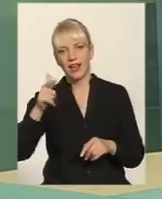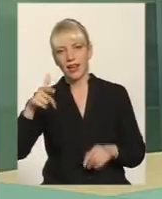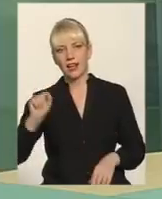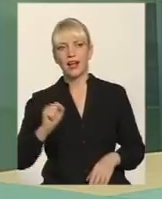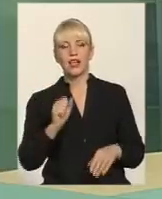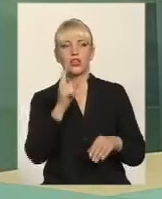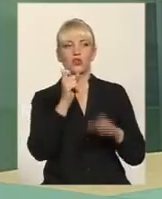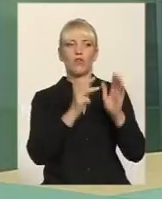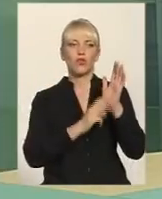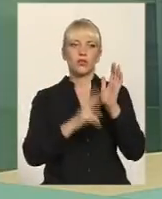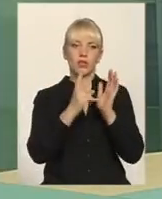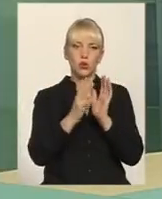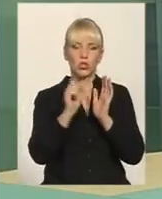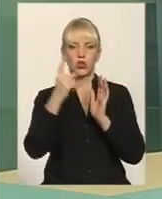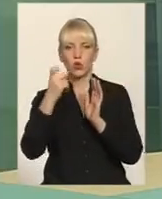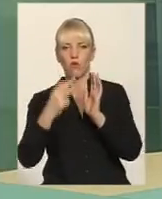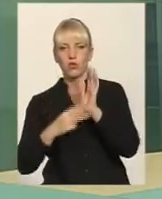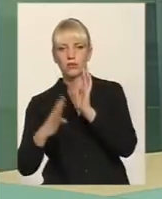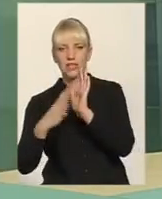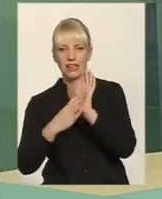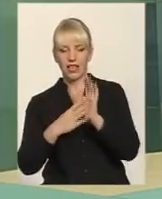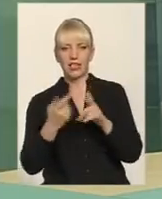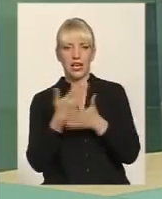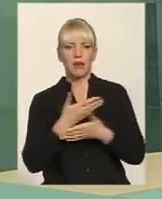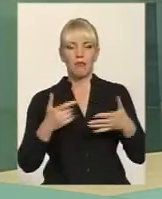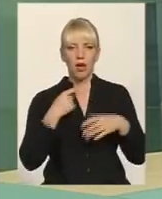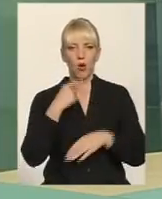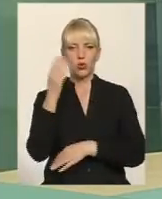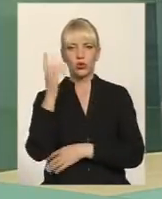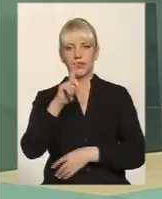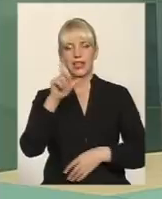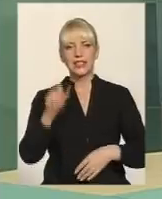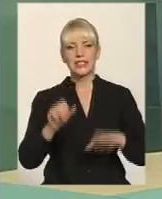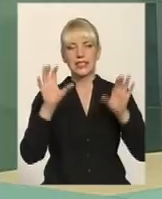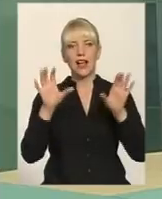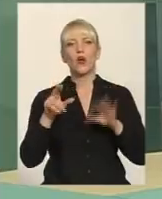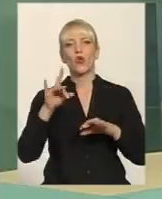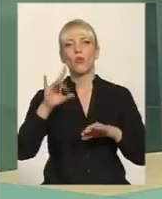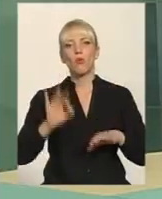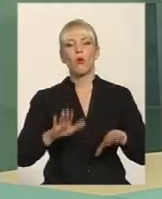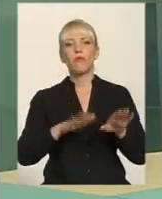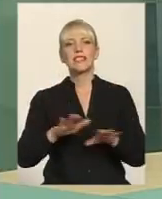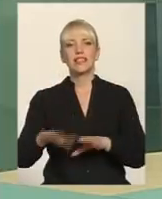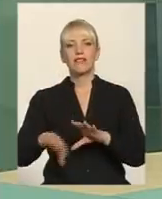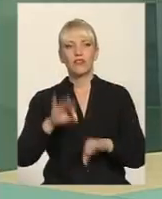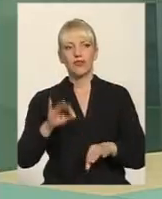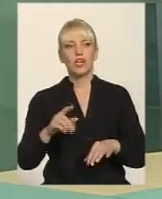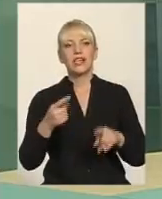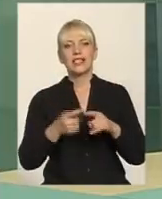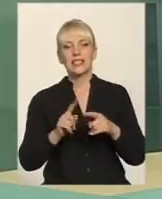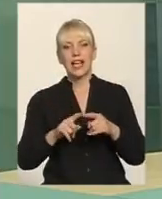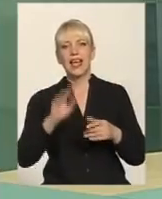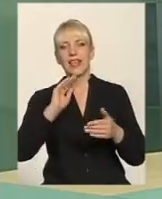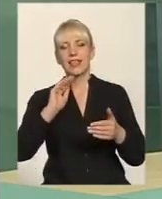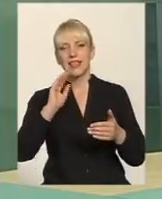-189, ми фактично стали, ми голосували за закон про місцеві вибори. Тому що це європейська практика, щоб прив'язувати